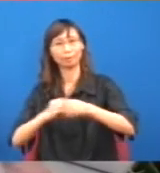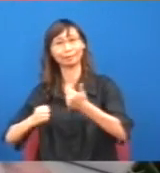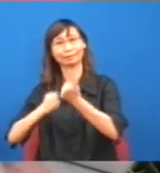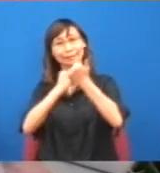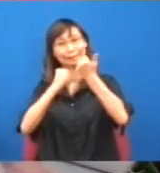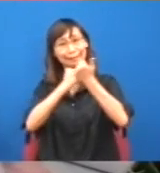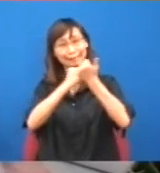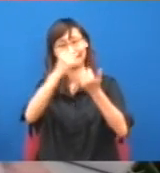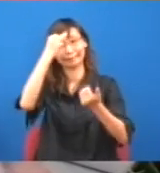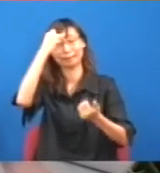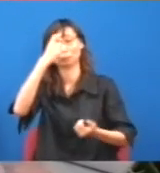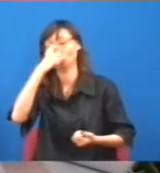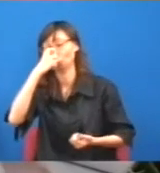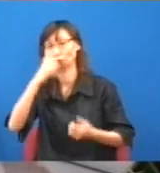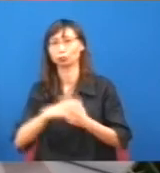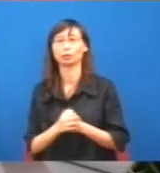倒重來,